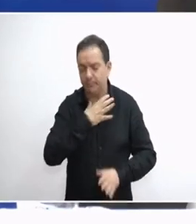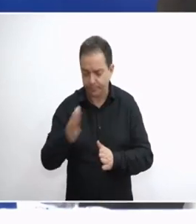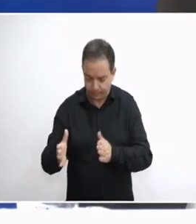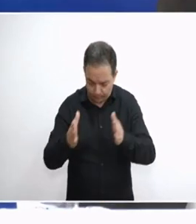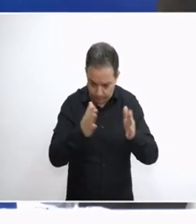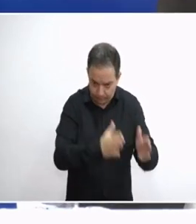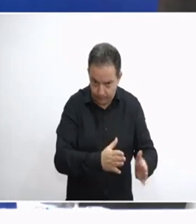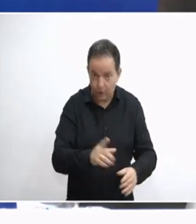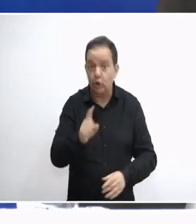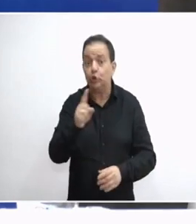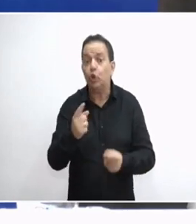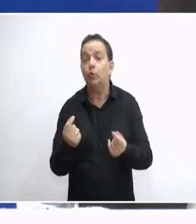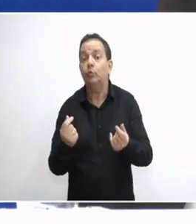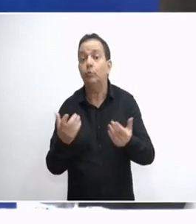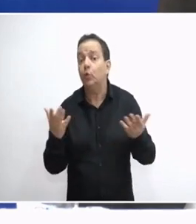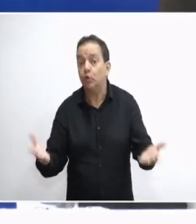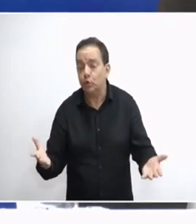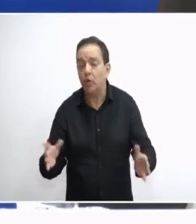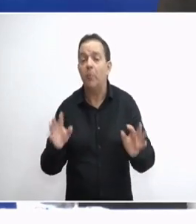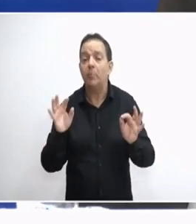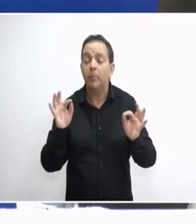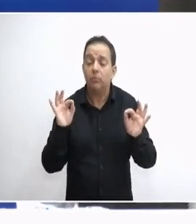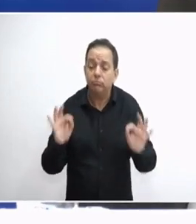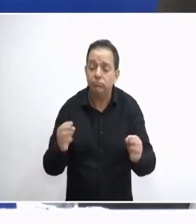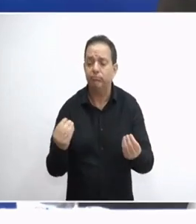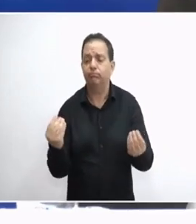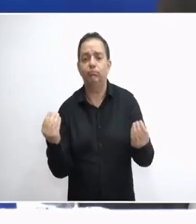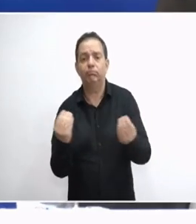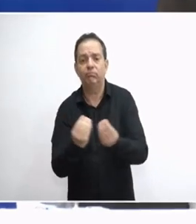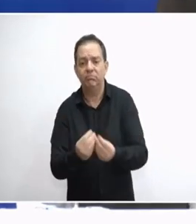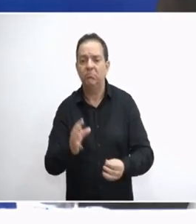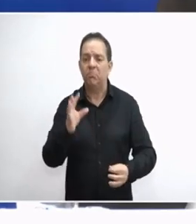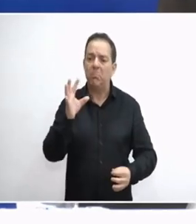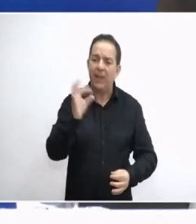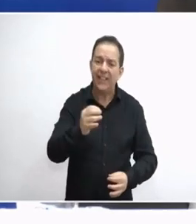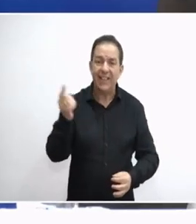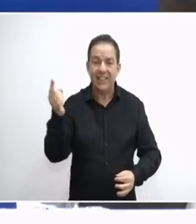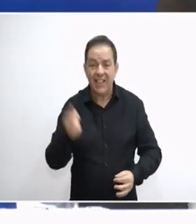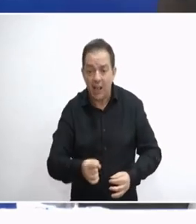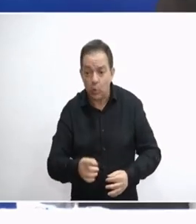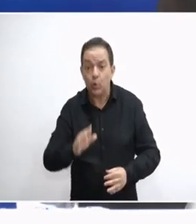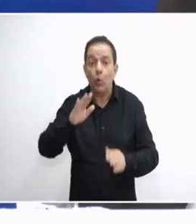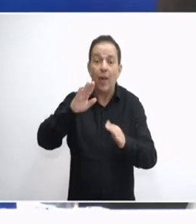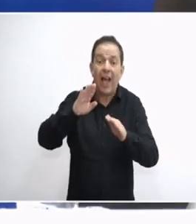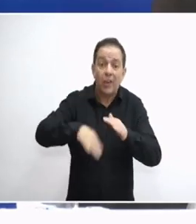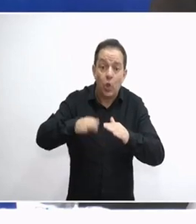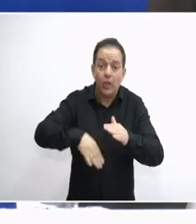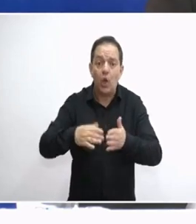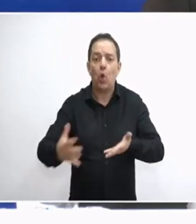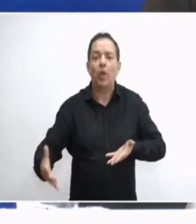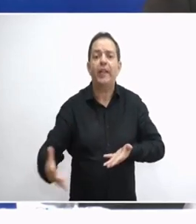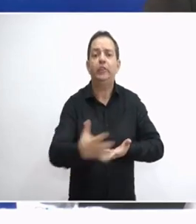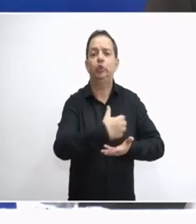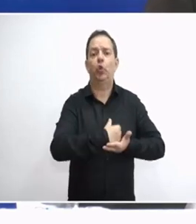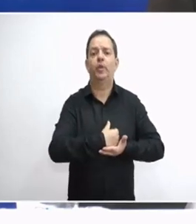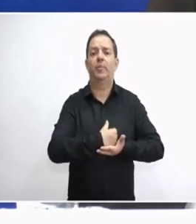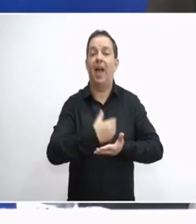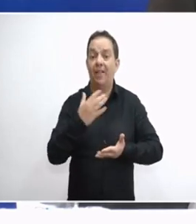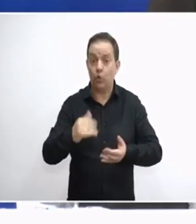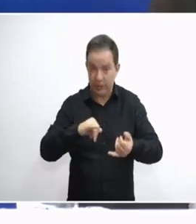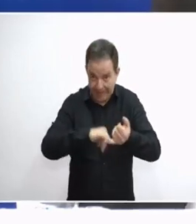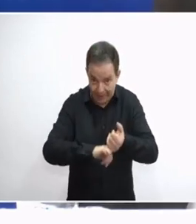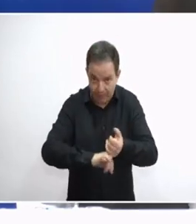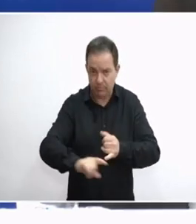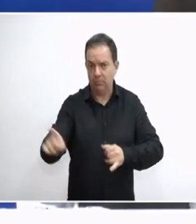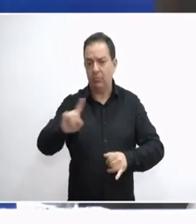το κόστος ζωής θα πρέπει να είναι τόσο ώστε να μην ξεπερνά το 50% του κατώτερου μισθού. Αυτό δεν είναι στήχημα. Είναι